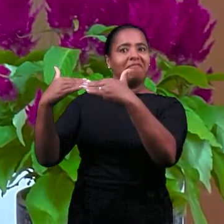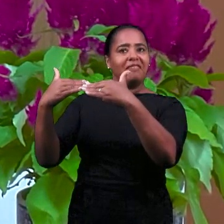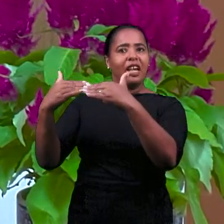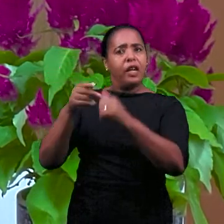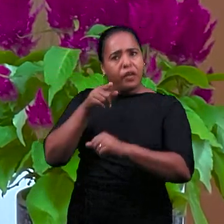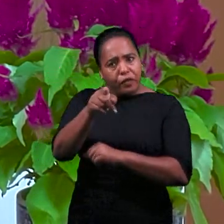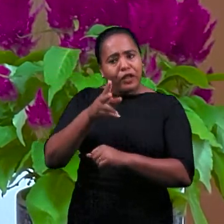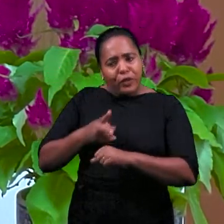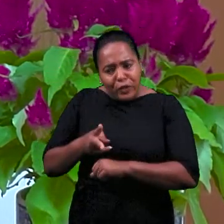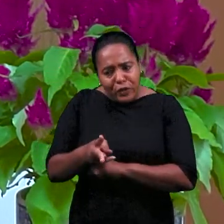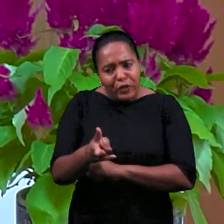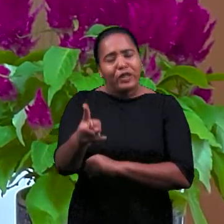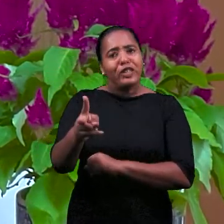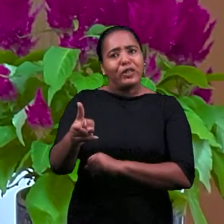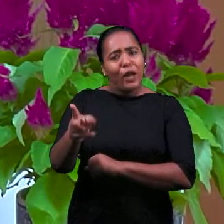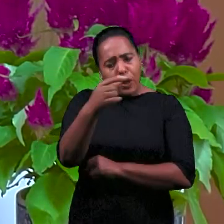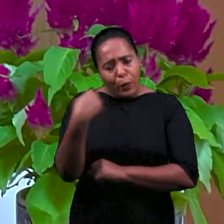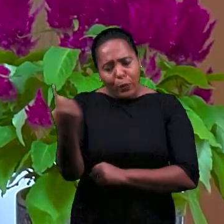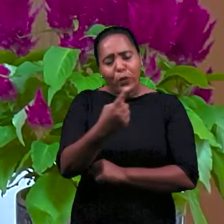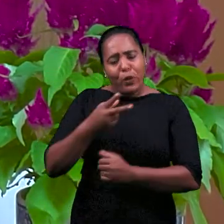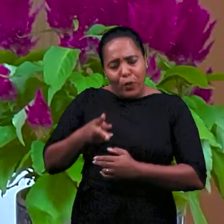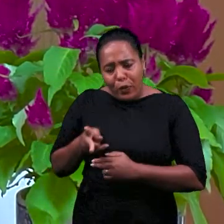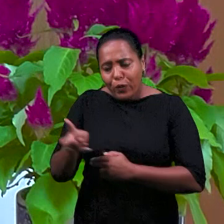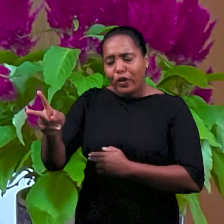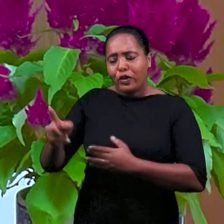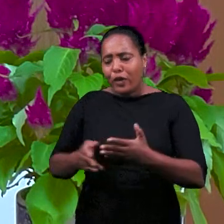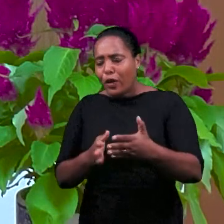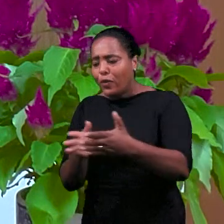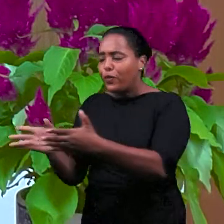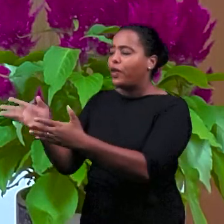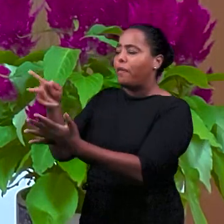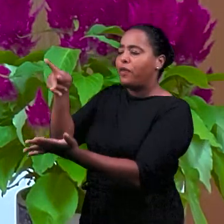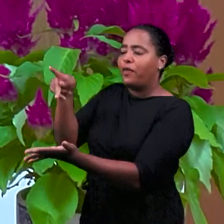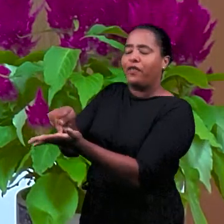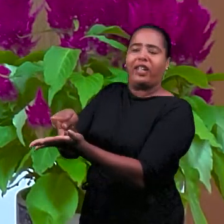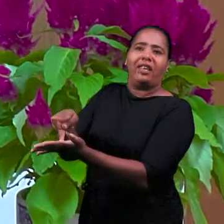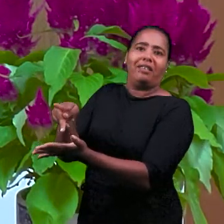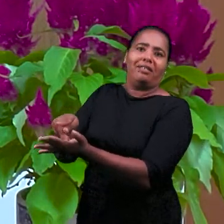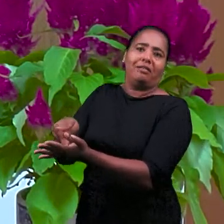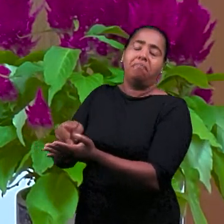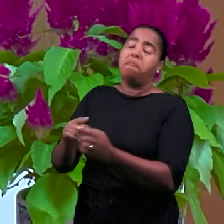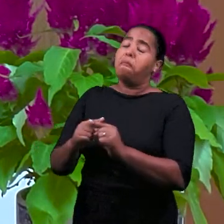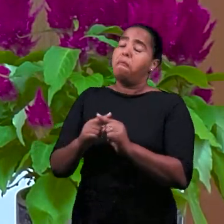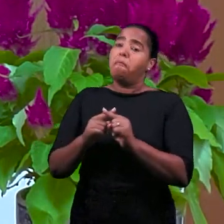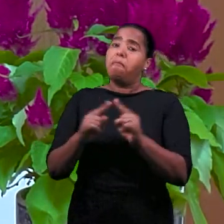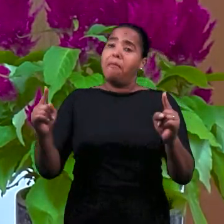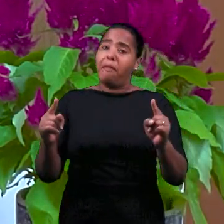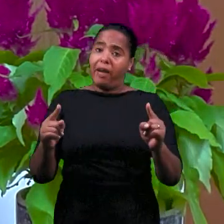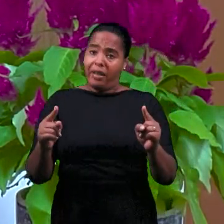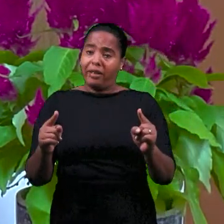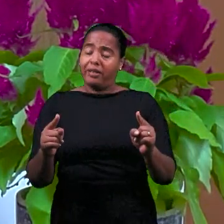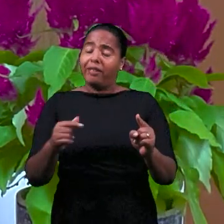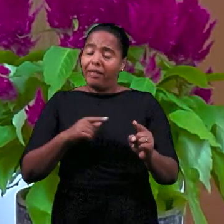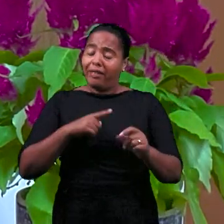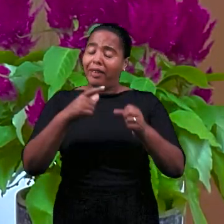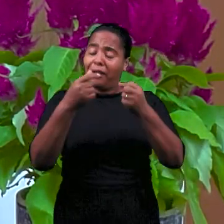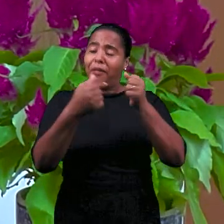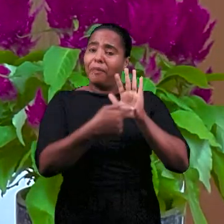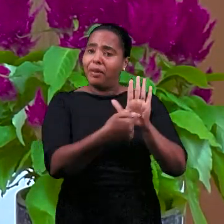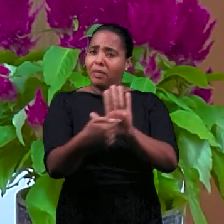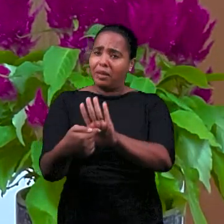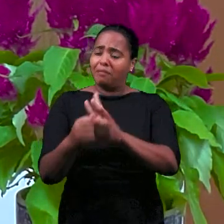мог продолжать в этом хождении в истине. Но я хотел еще сказать вам следующее.